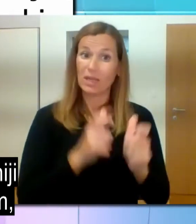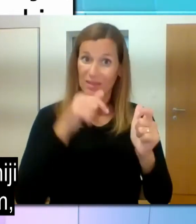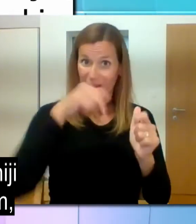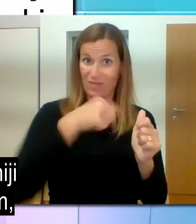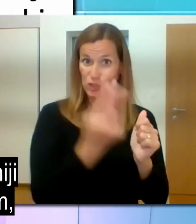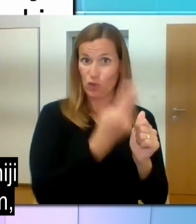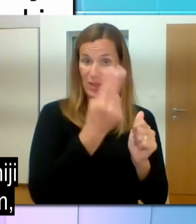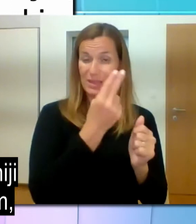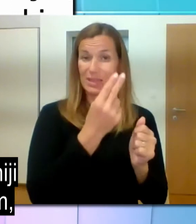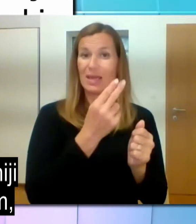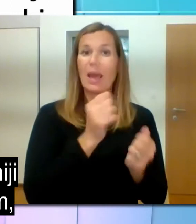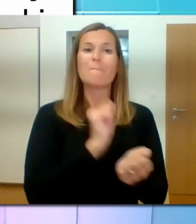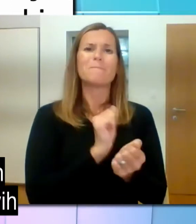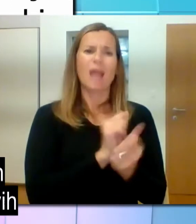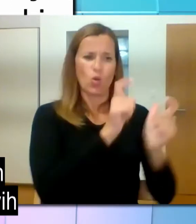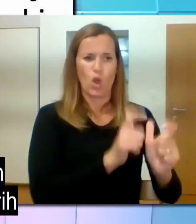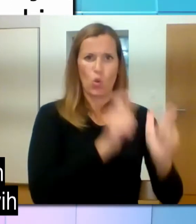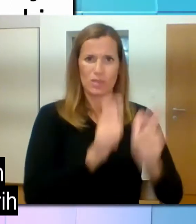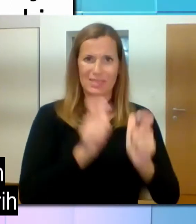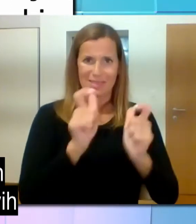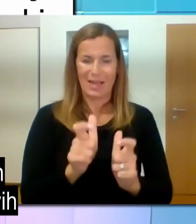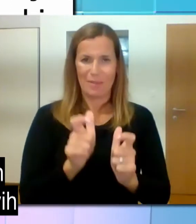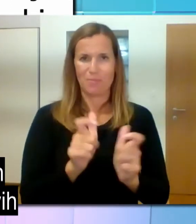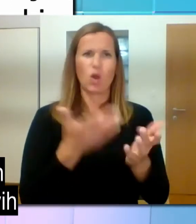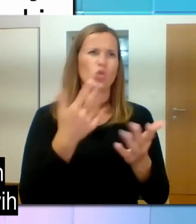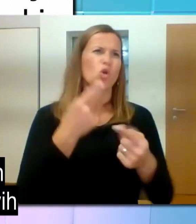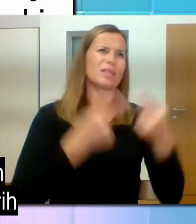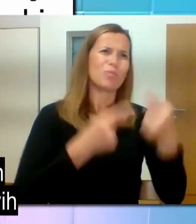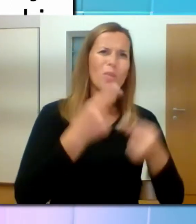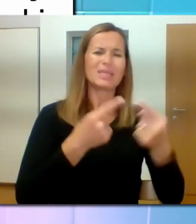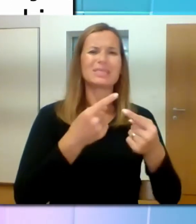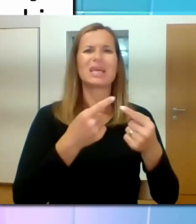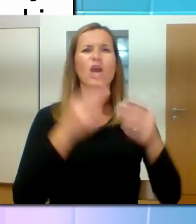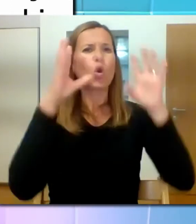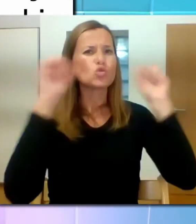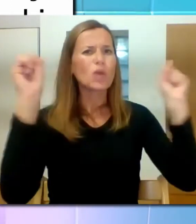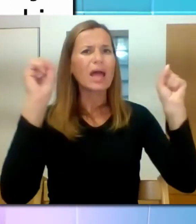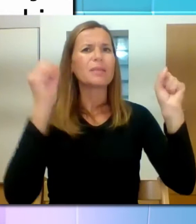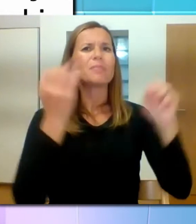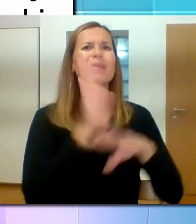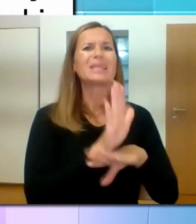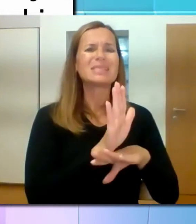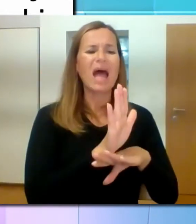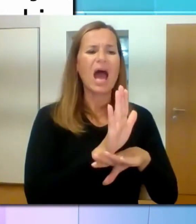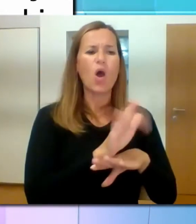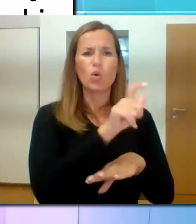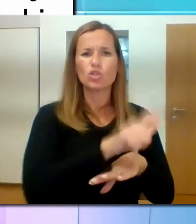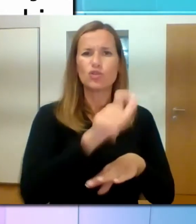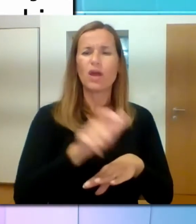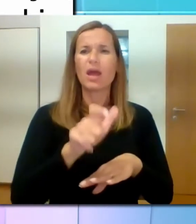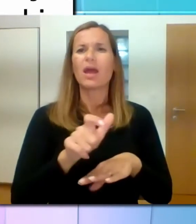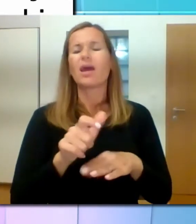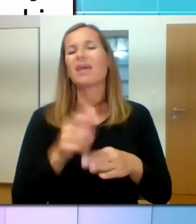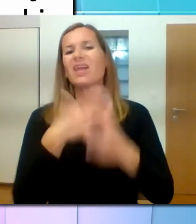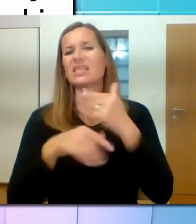Sloveniji pravne osebe razen izjem, govorimo o diplomatskih, konzularnih predstavništivih, invalidskih podjetijih in zaposljedbenih